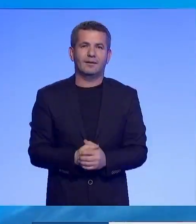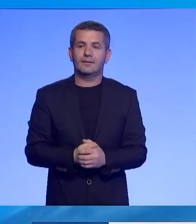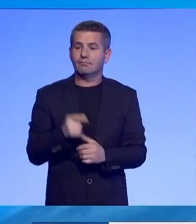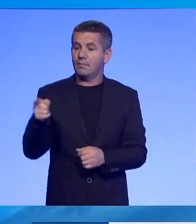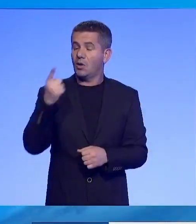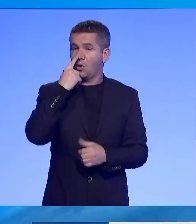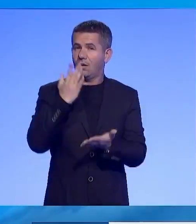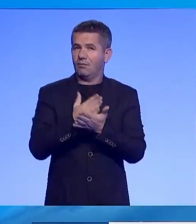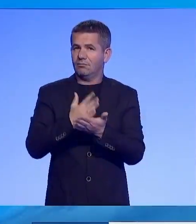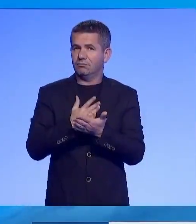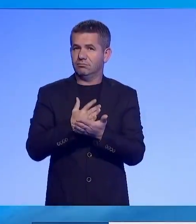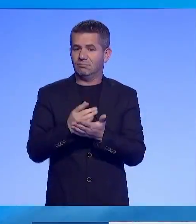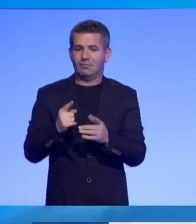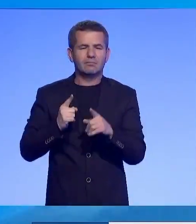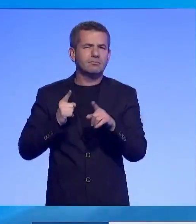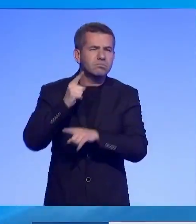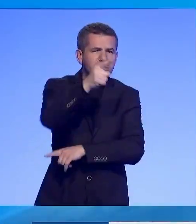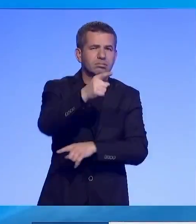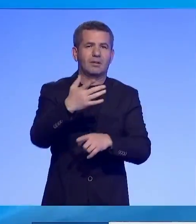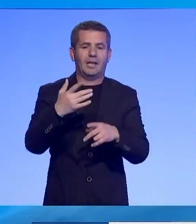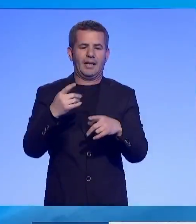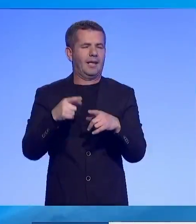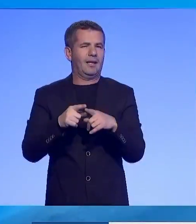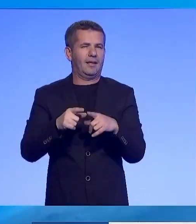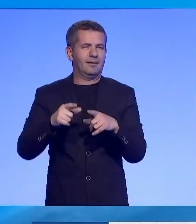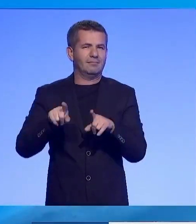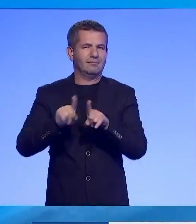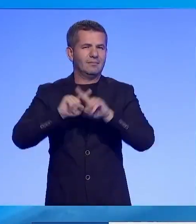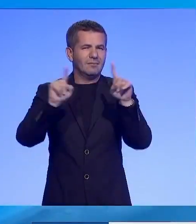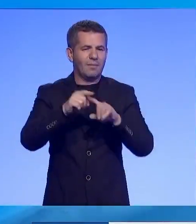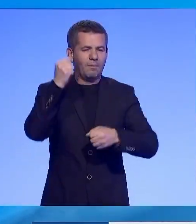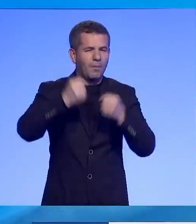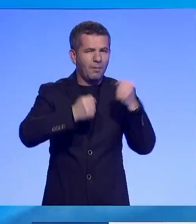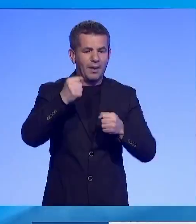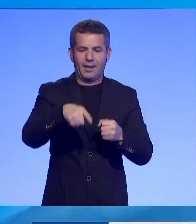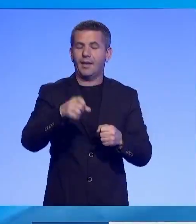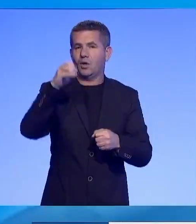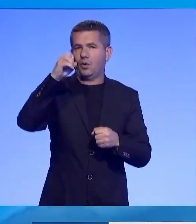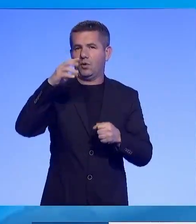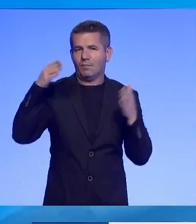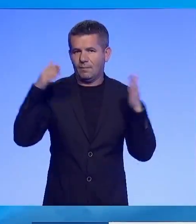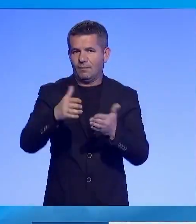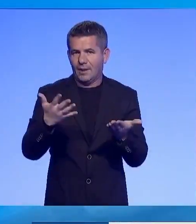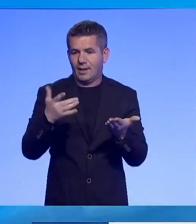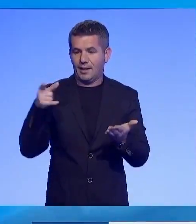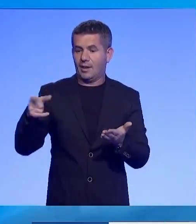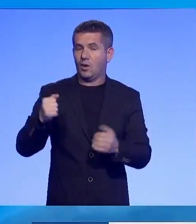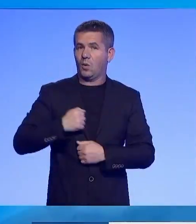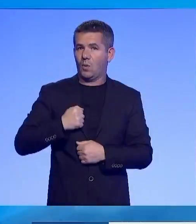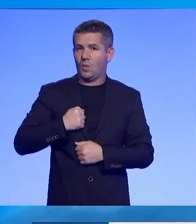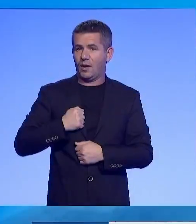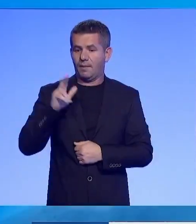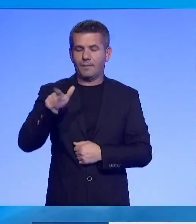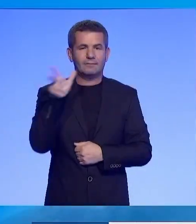kryrë sulme në shkallë të gjërë me raketa dhe dronë në objektet e energjisë Ukrajinëse. Sulme dvinë pas i zyrtarët thonë se trupat ruse ka të njartë të